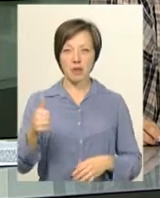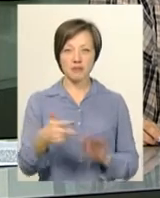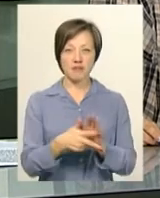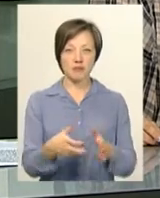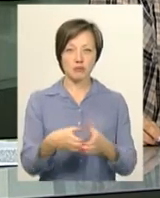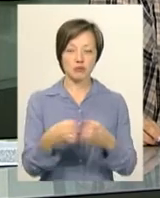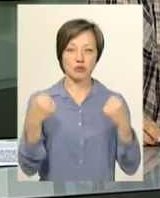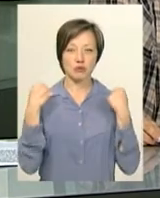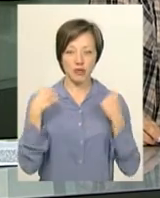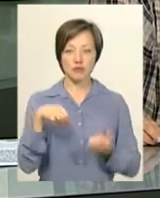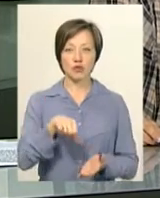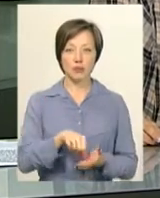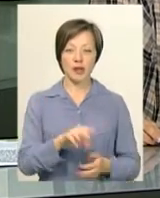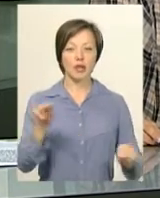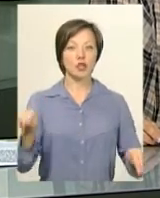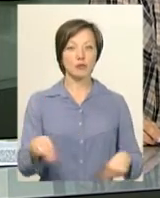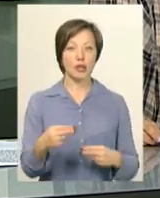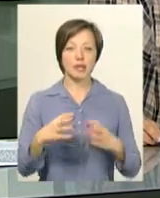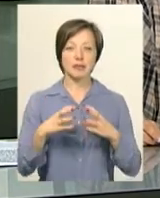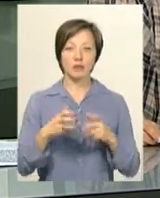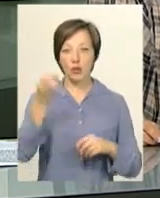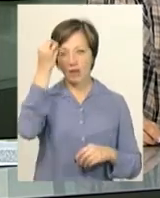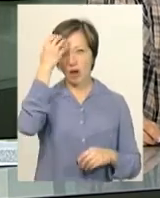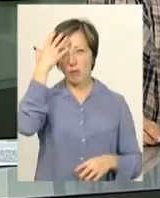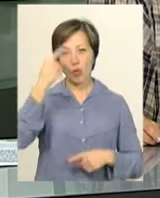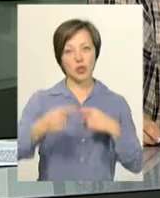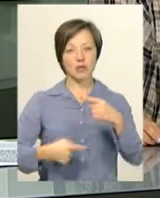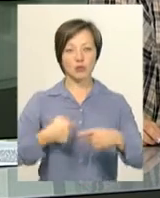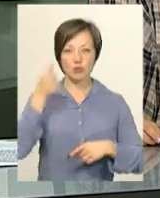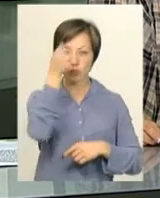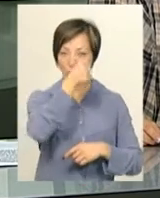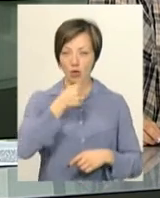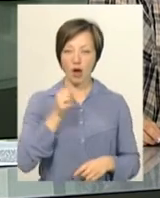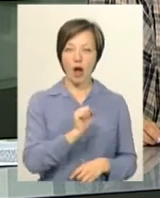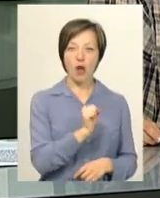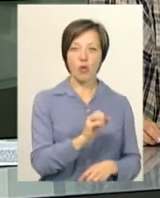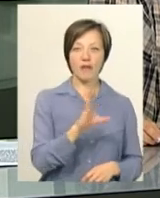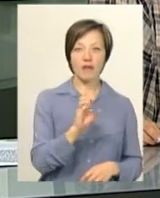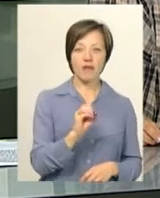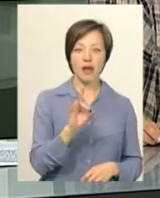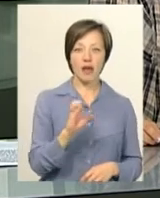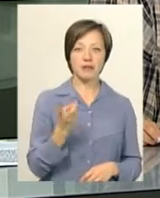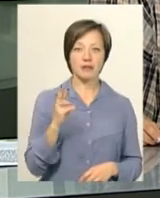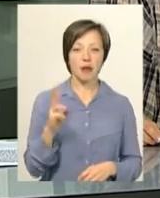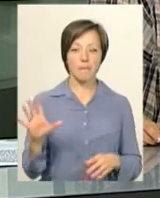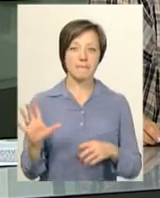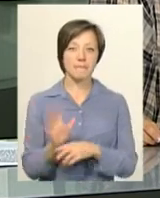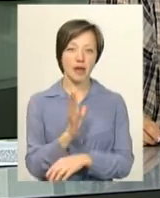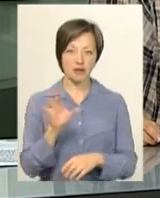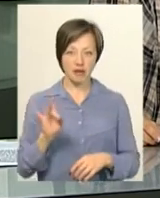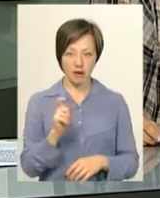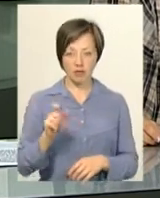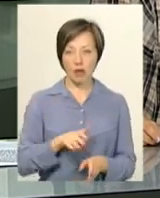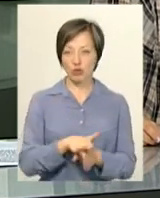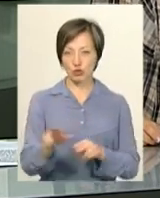спортсменів, що виступатимуть на чемпіонаті світу у Японії наступного року. Альона Вересняк вп'яти стала абсолютною чемпіонкою України.